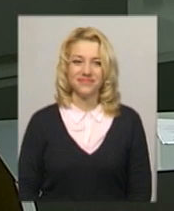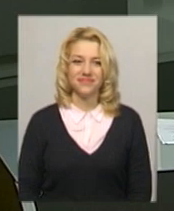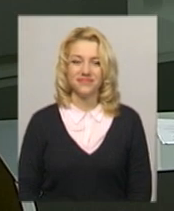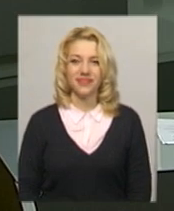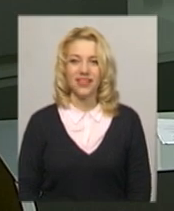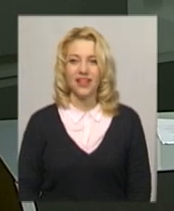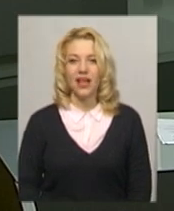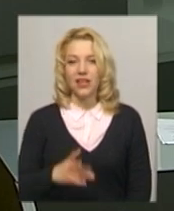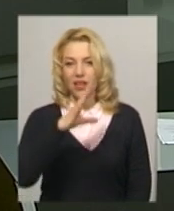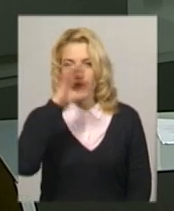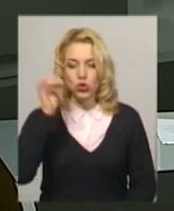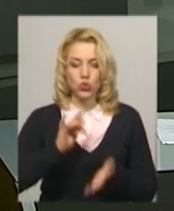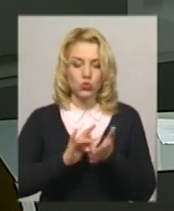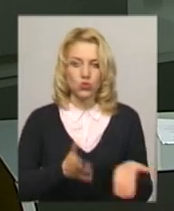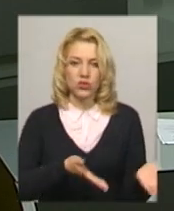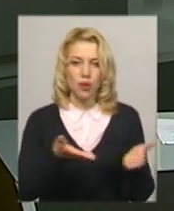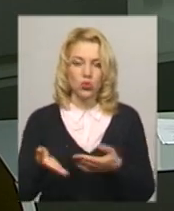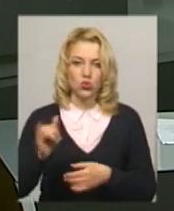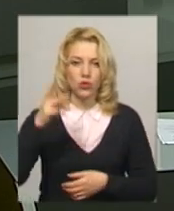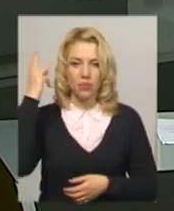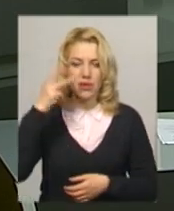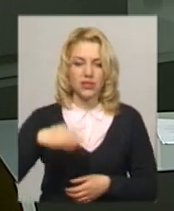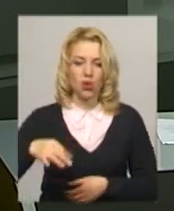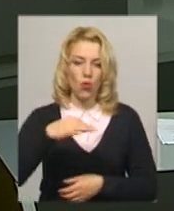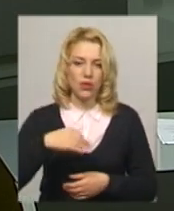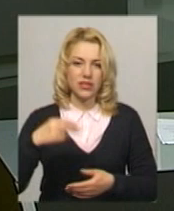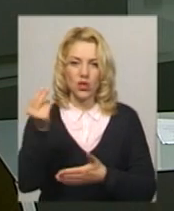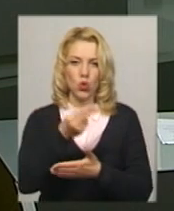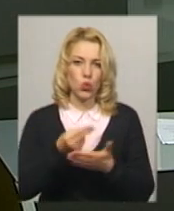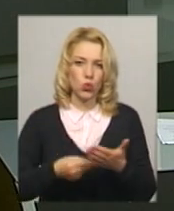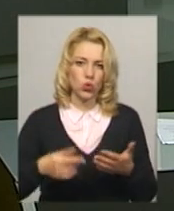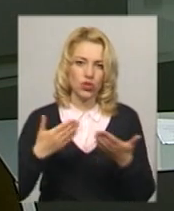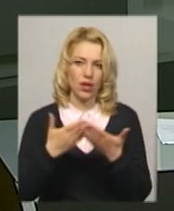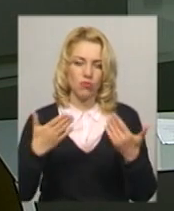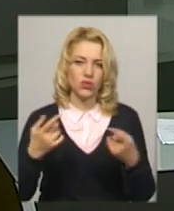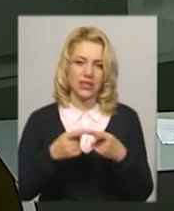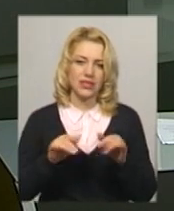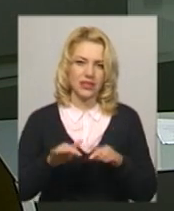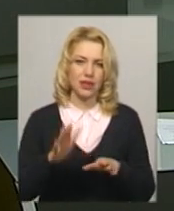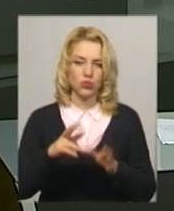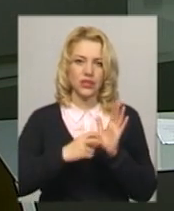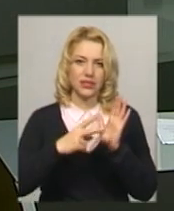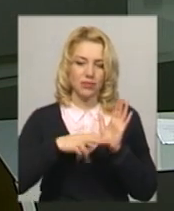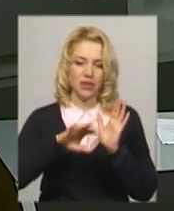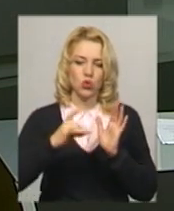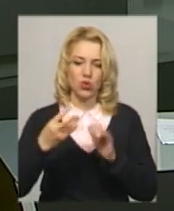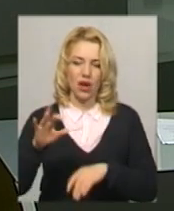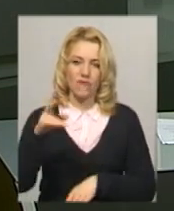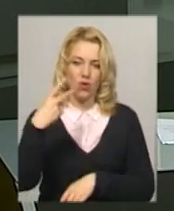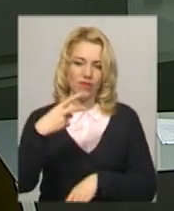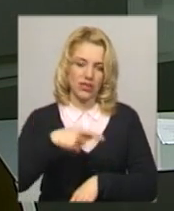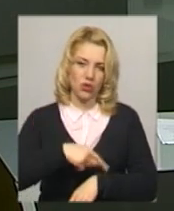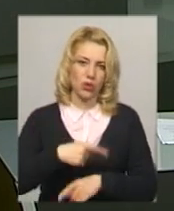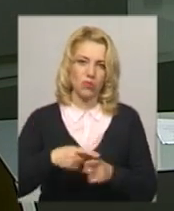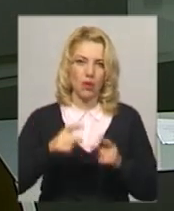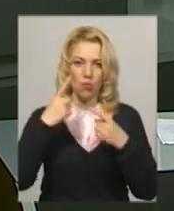На нічну екскурсію запрошують у Хмельницький обласний художній музей. Відбудеться захід 17 травня о 20-й. Про це